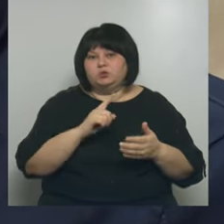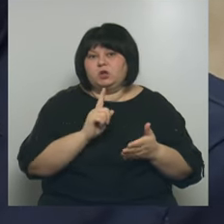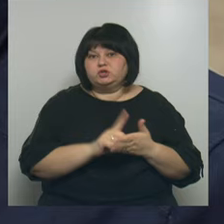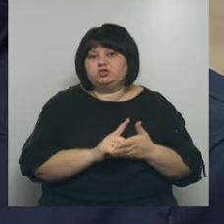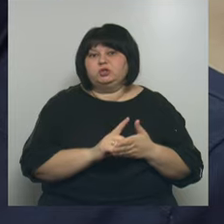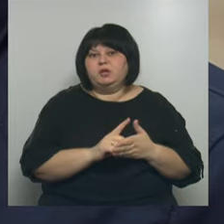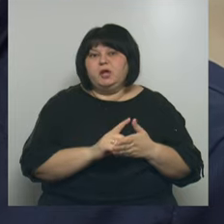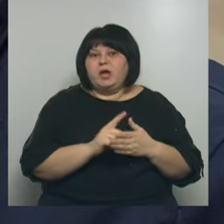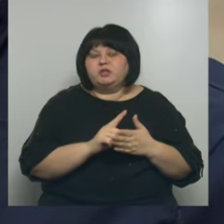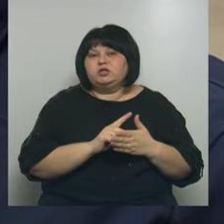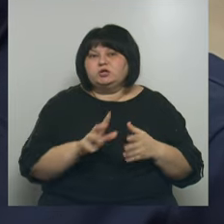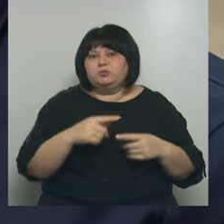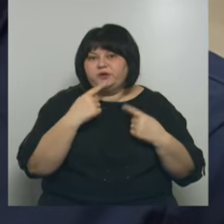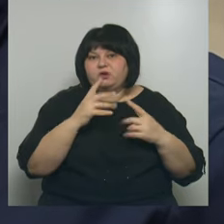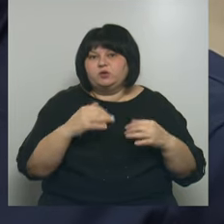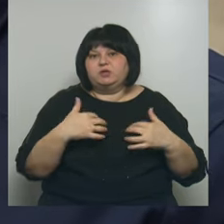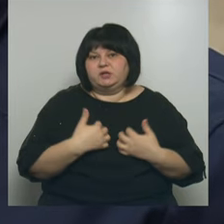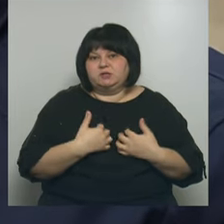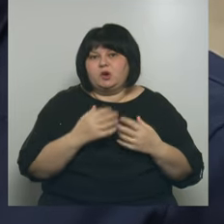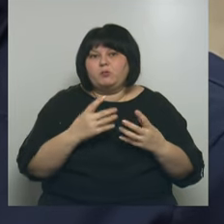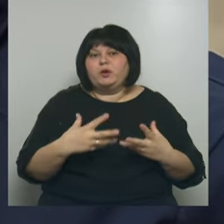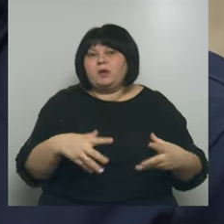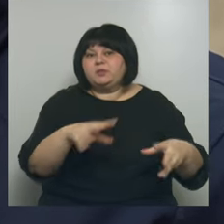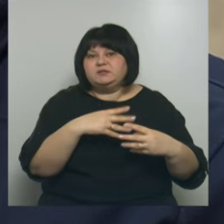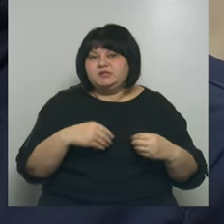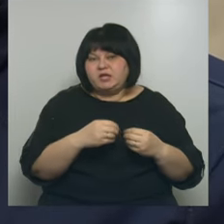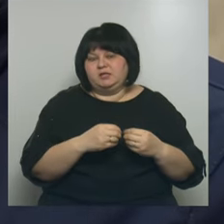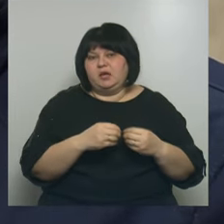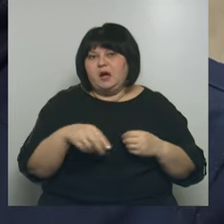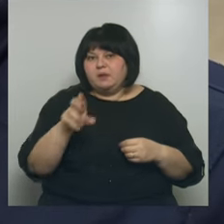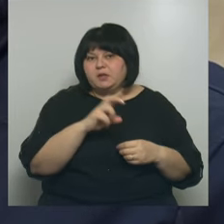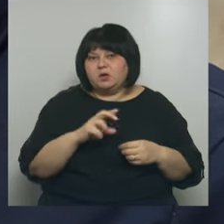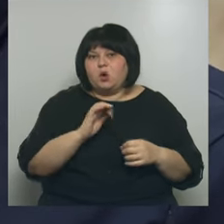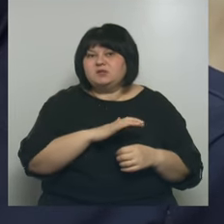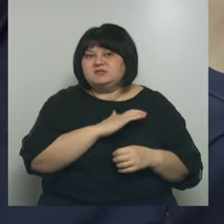о трагизме, но, наверное, о поведенении белгородцев, о силе белгородцев, которые проходят эти испытания.